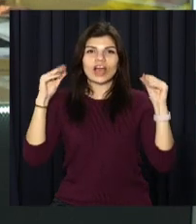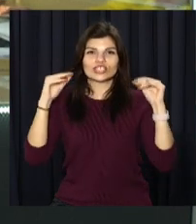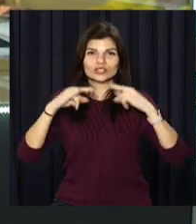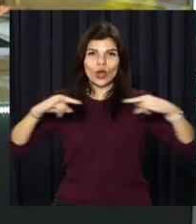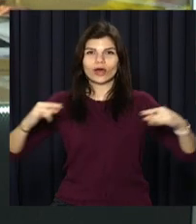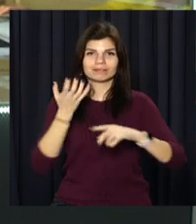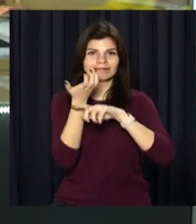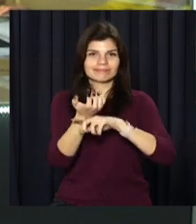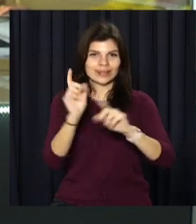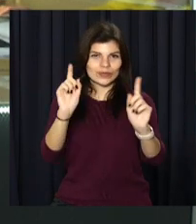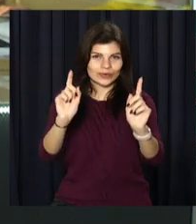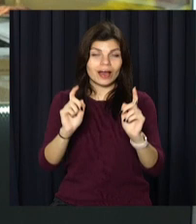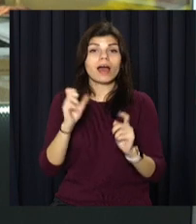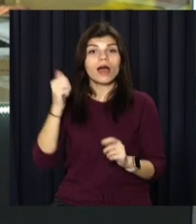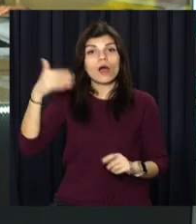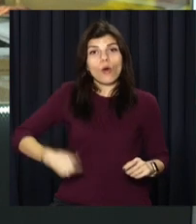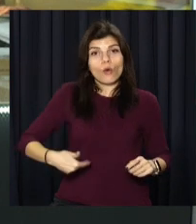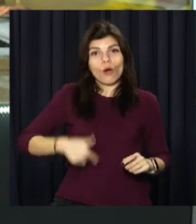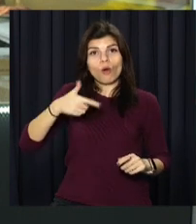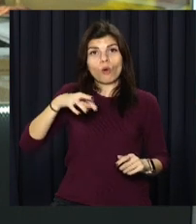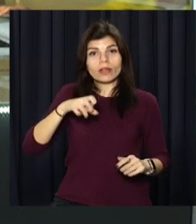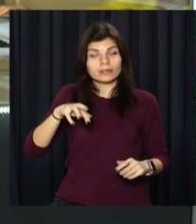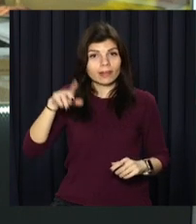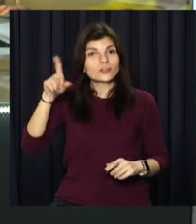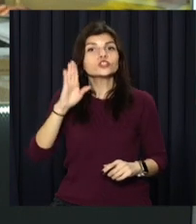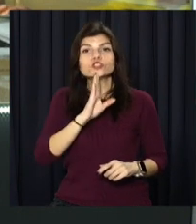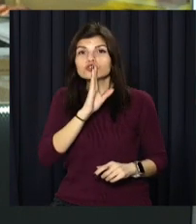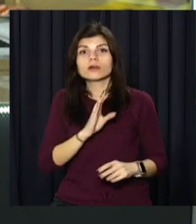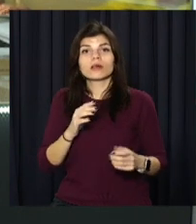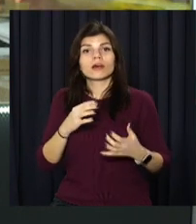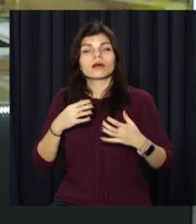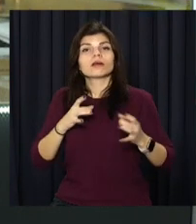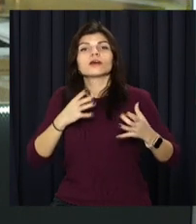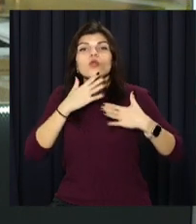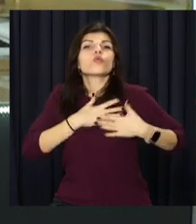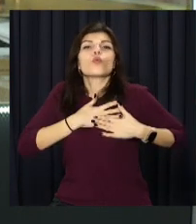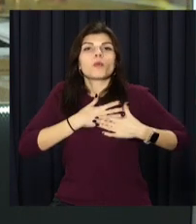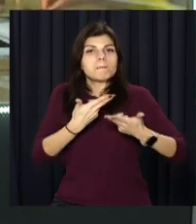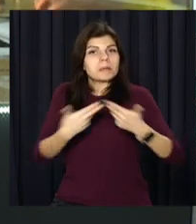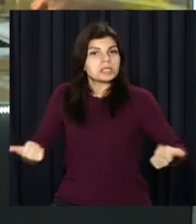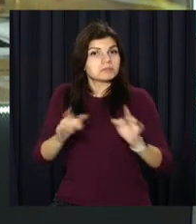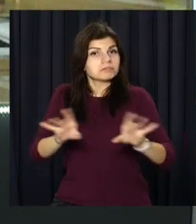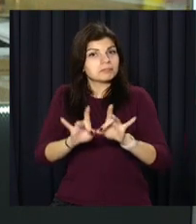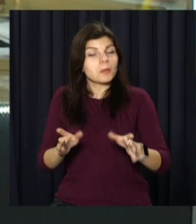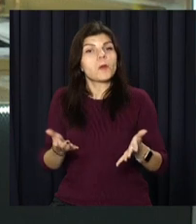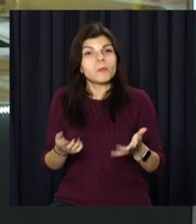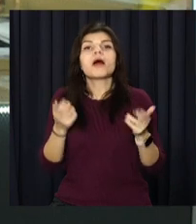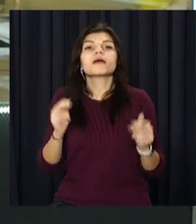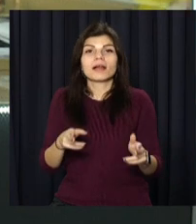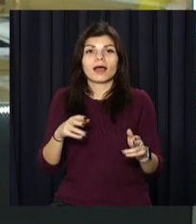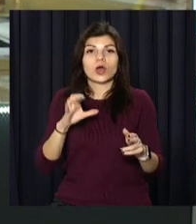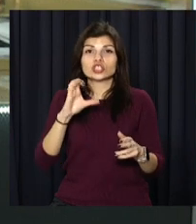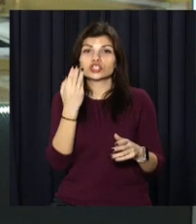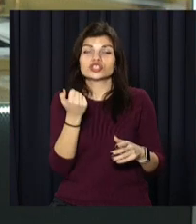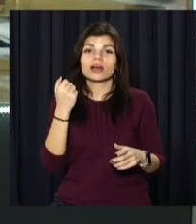А от, зокрема, у Голландії 14 лютого жінки освічуються в коханні. Як відзначають День закоханих у